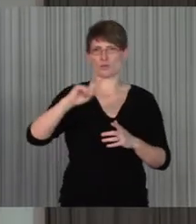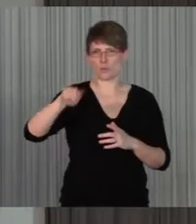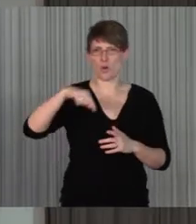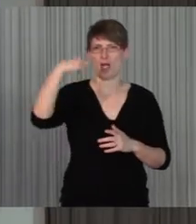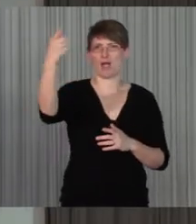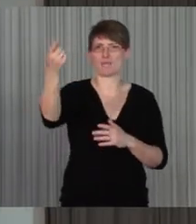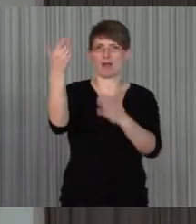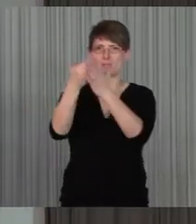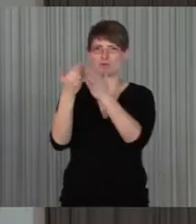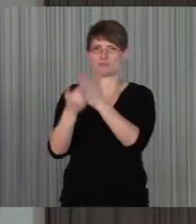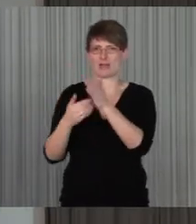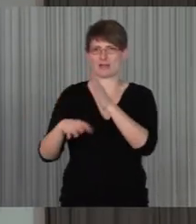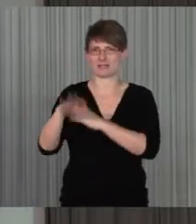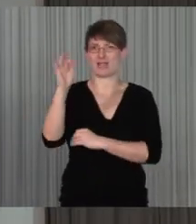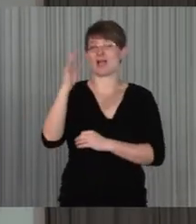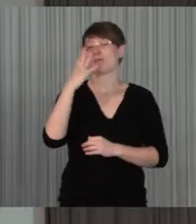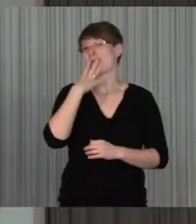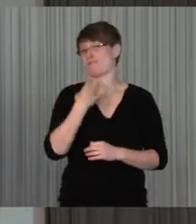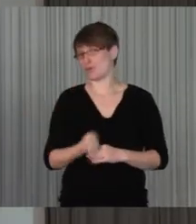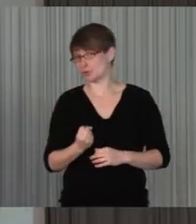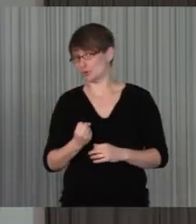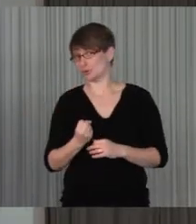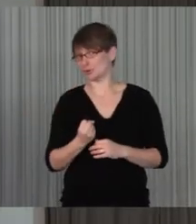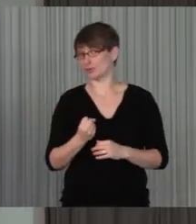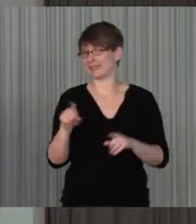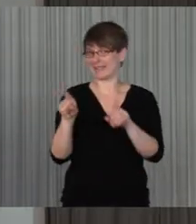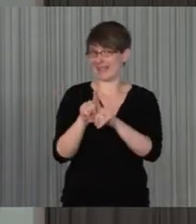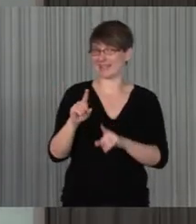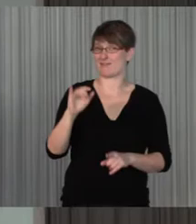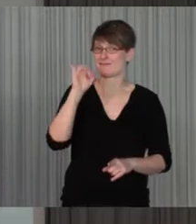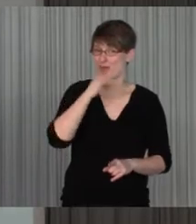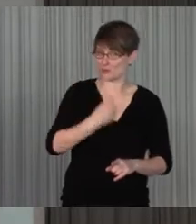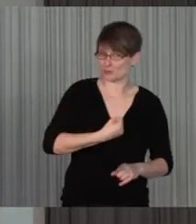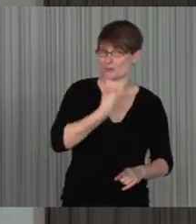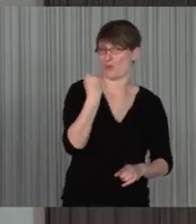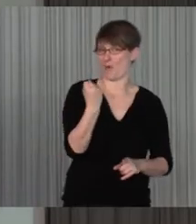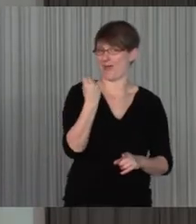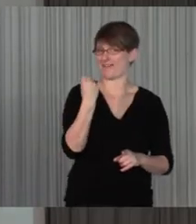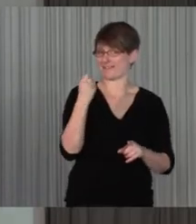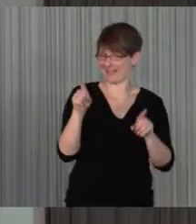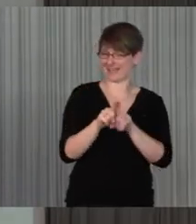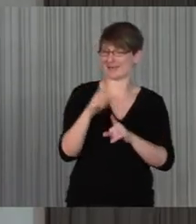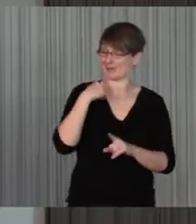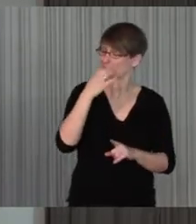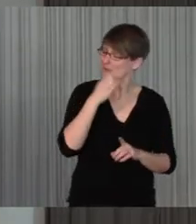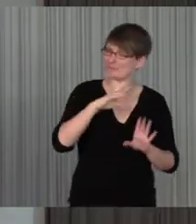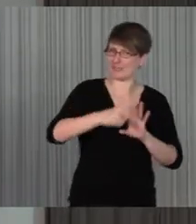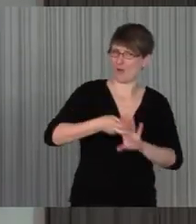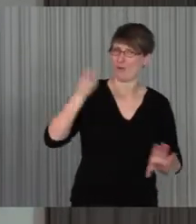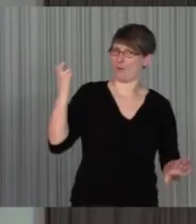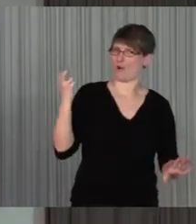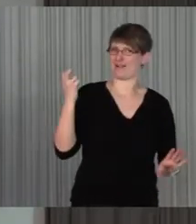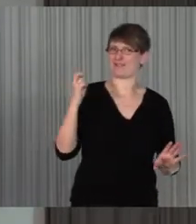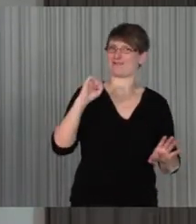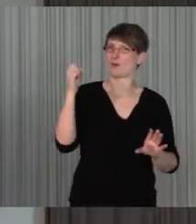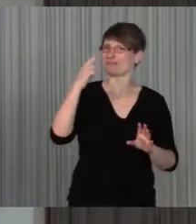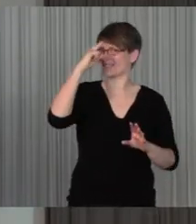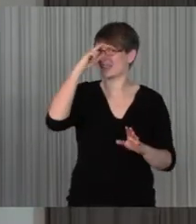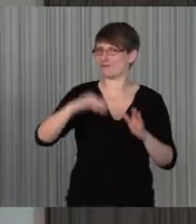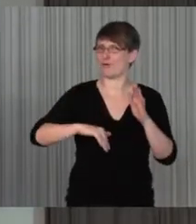auch heute ja nochmal Beispiele finden, ich möchte Sie aber auch, genauso wie Frau Zorn, ich möchte es aber nochmal wiederholen, weil es eben wirklich sehr